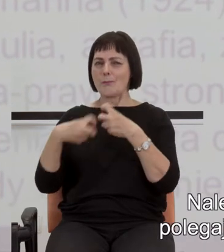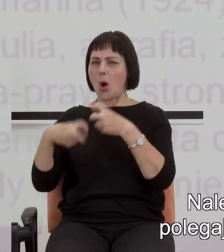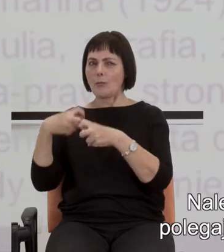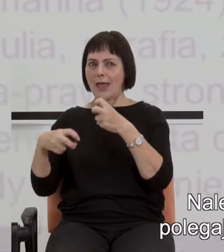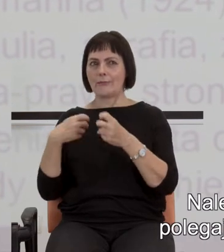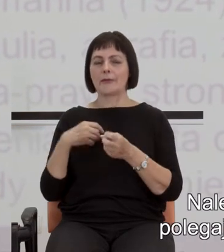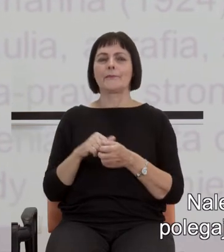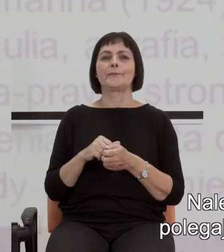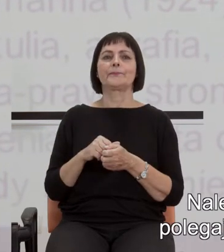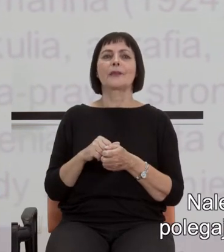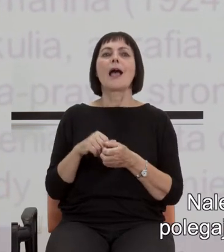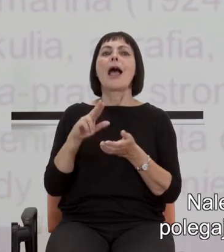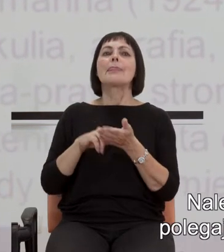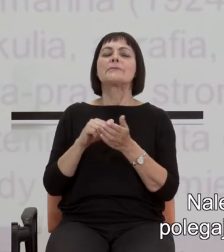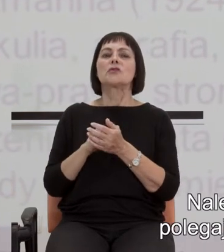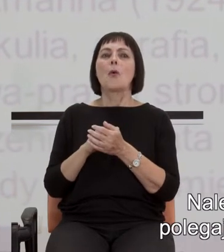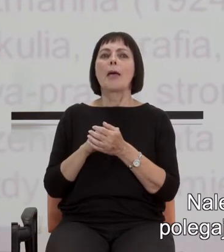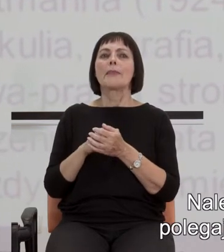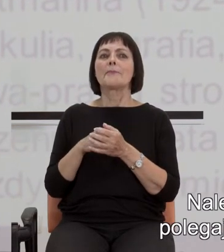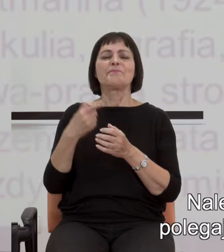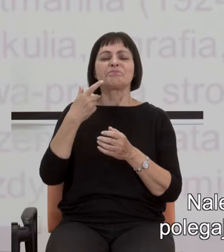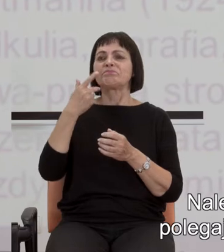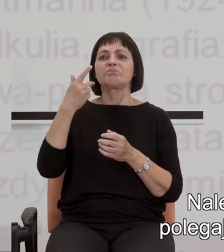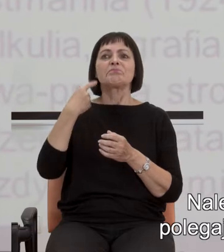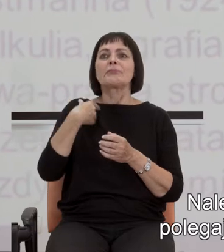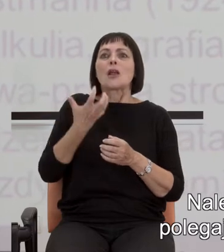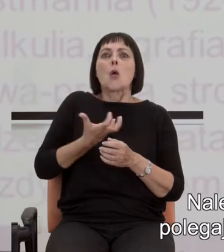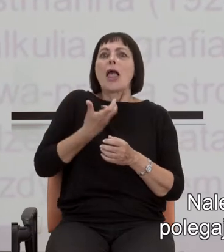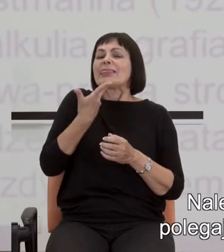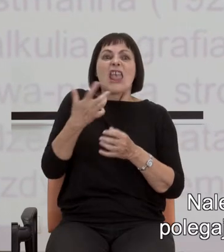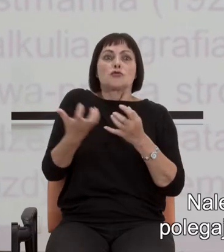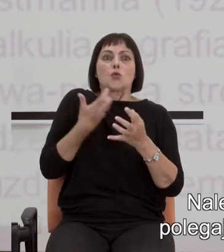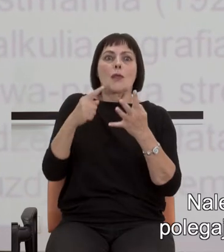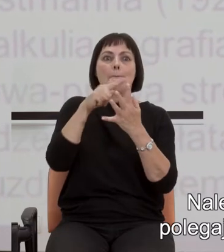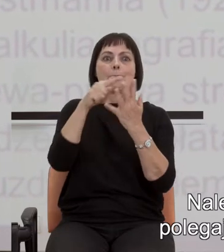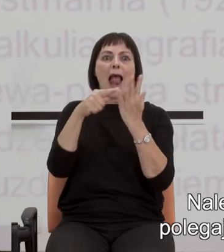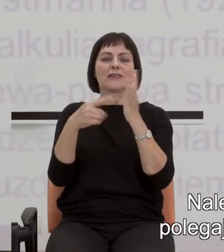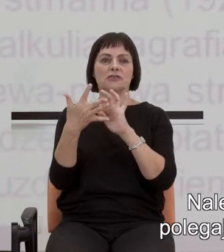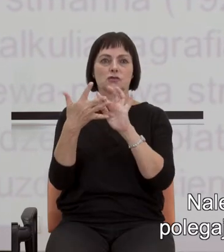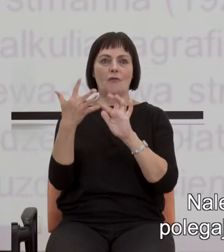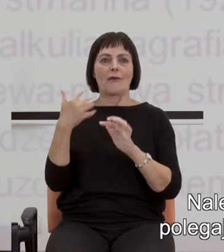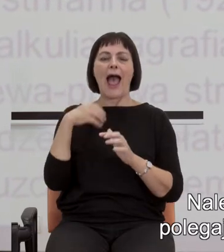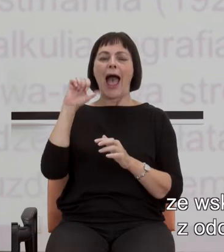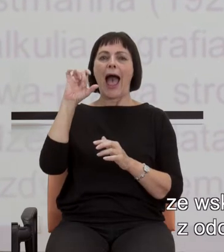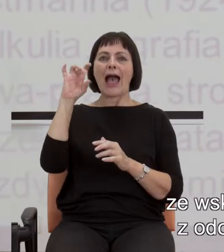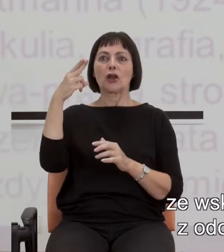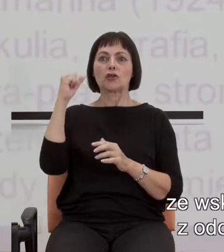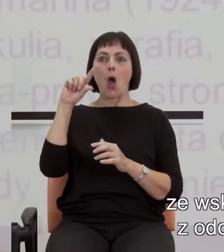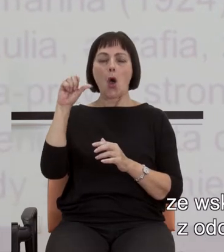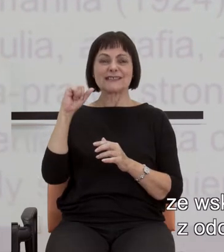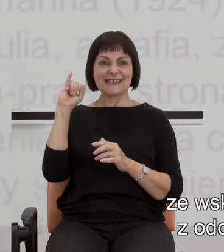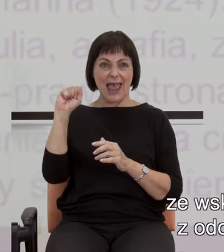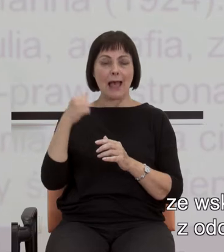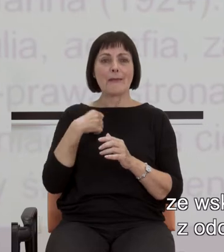nich tak zwana agnozja palców, polegająca na tym, że takie osoby mają problem ze